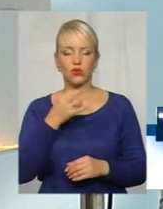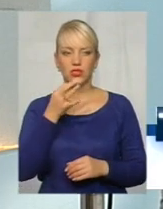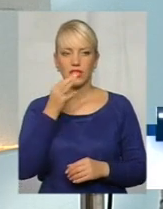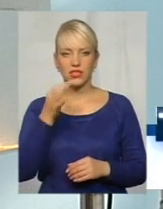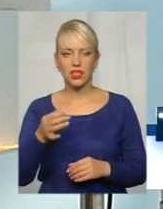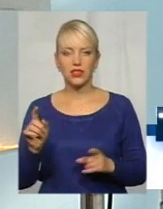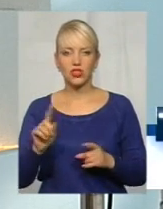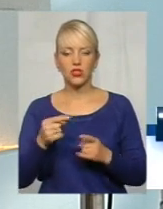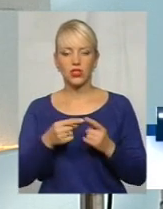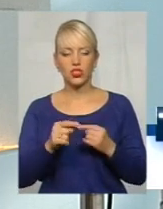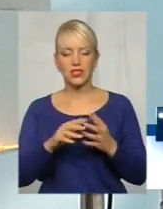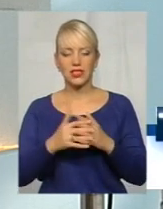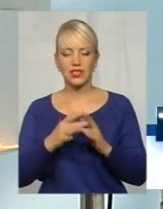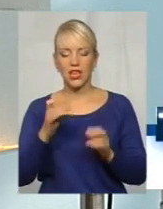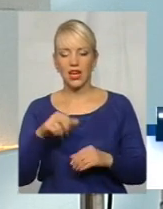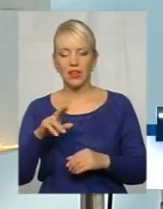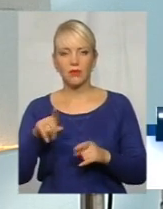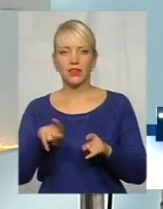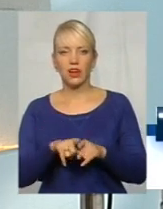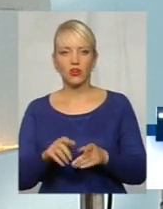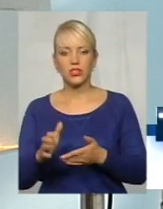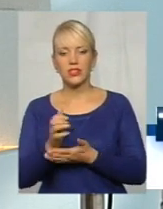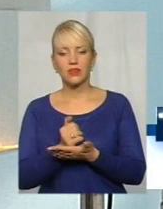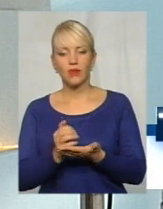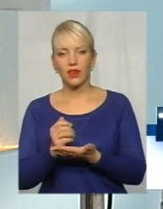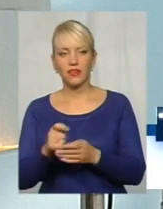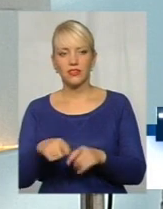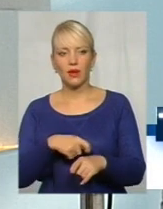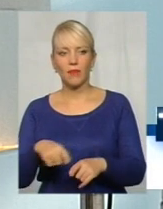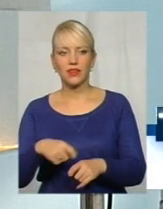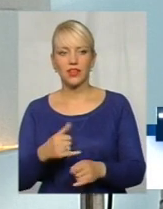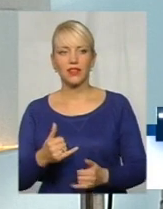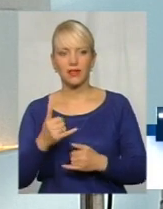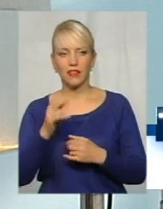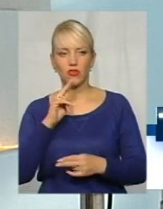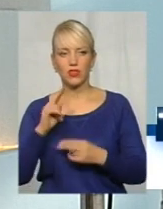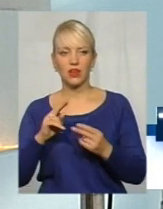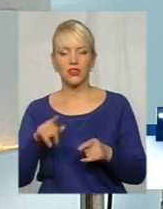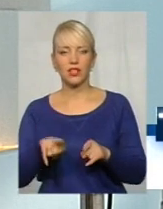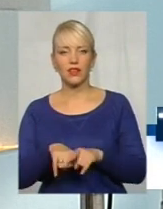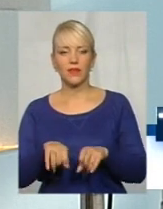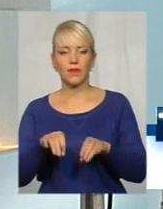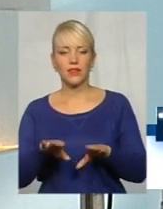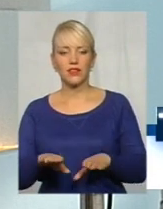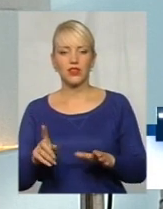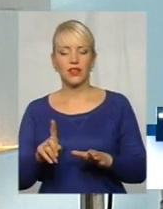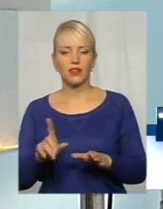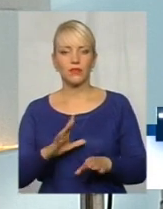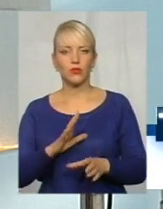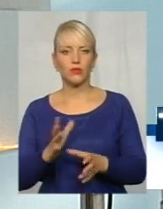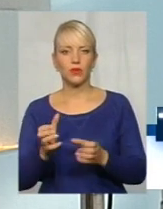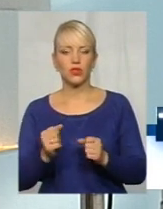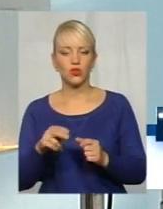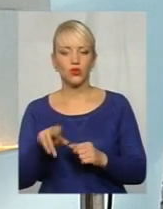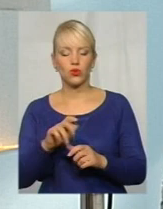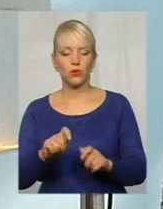що іншими сільськими радами також збираються матеріали для оскарження таких рішень, котрі приймалися щодо